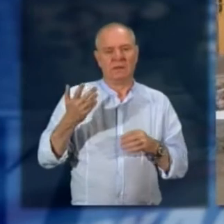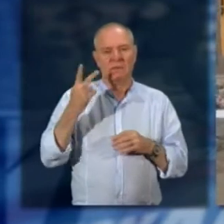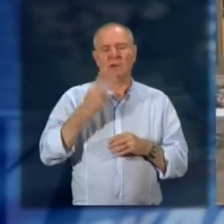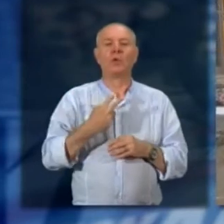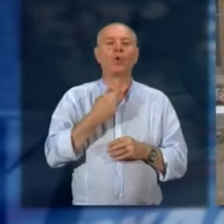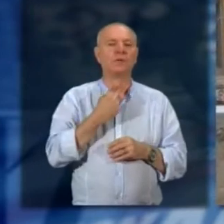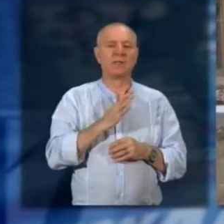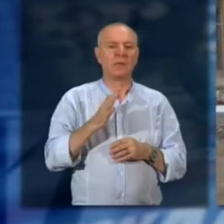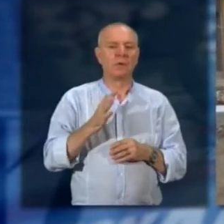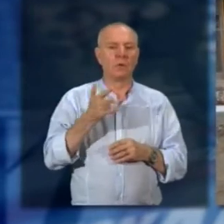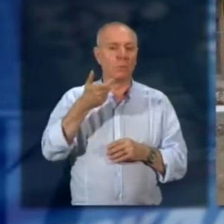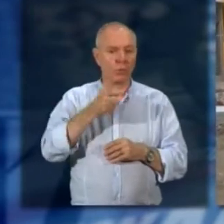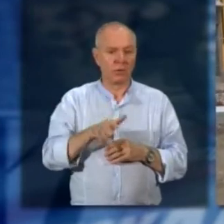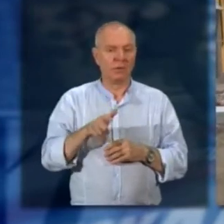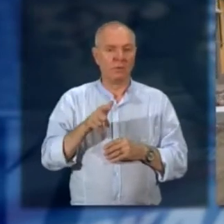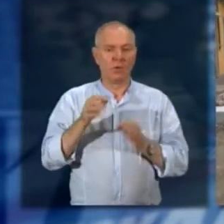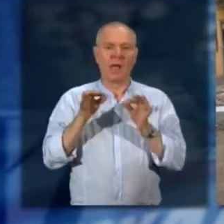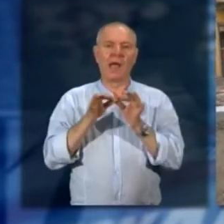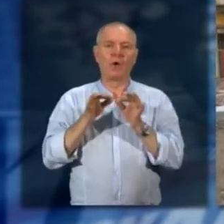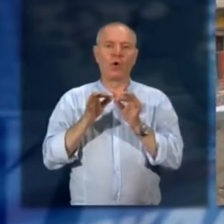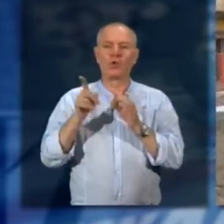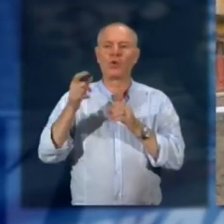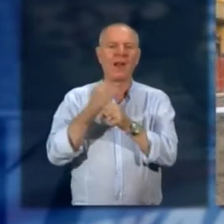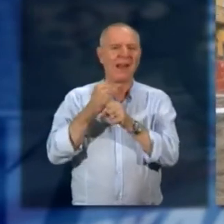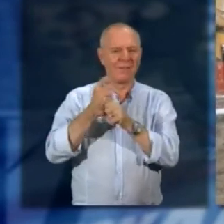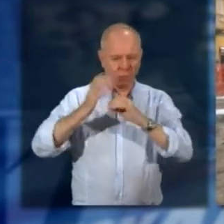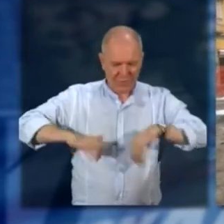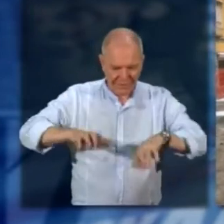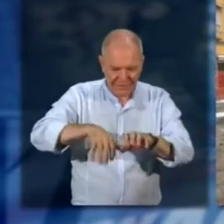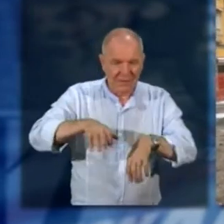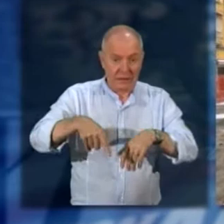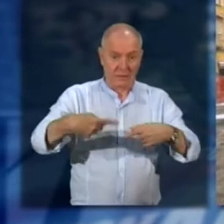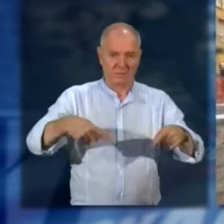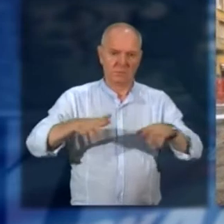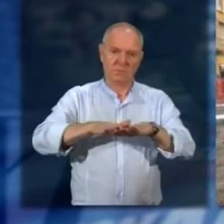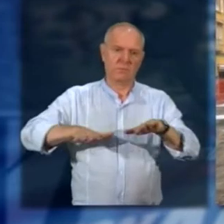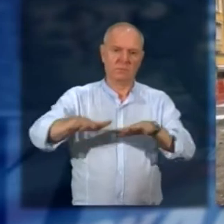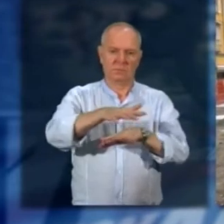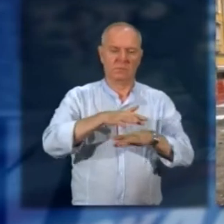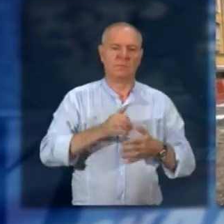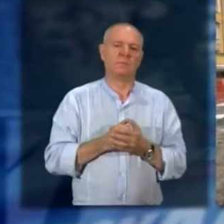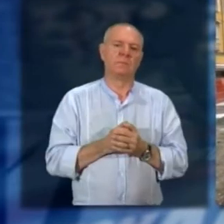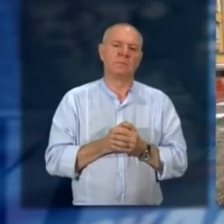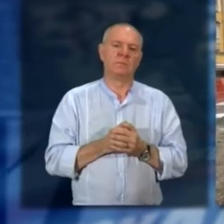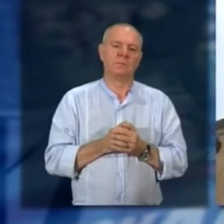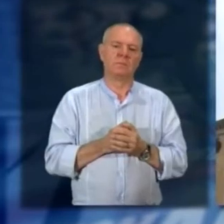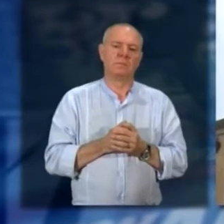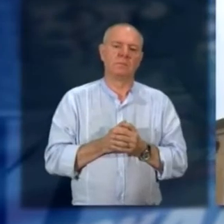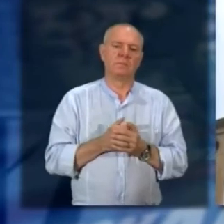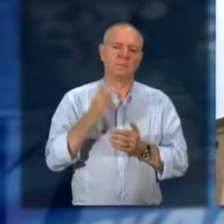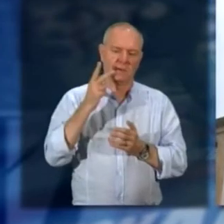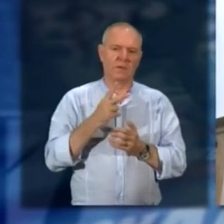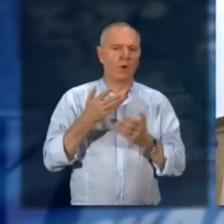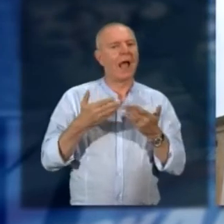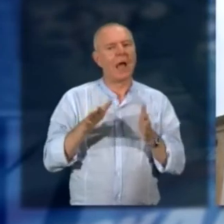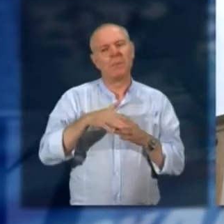rese necessarie dopo averle concordate con l'azienda che sta facendo i lavori intanto vista la chiusura dell'accesso alla piazza da Via Matteotti è confermata l